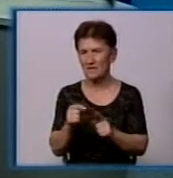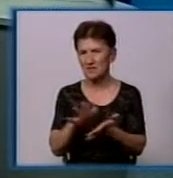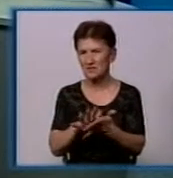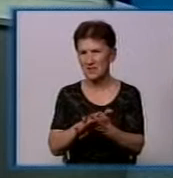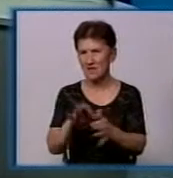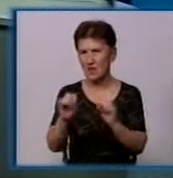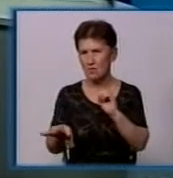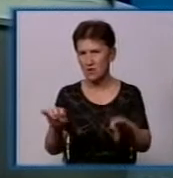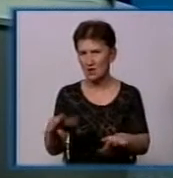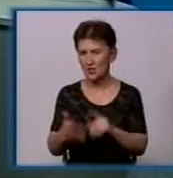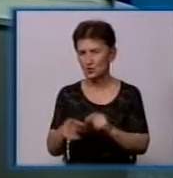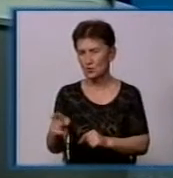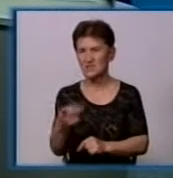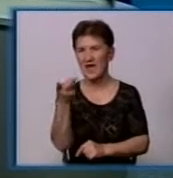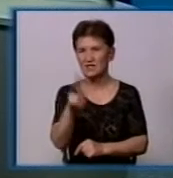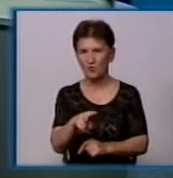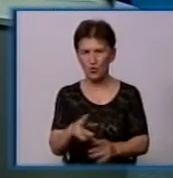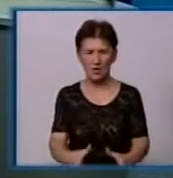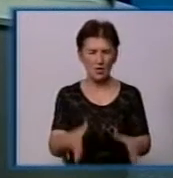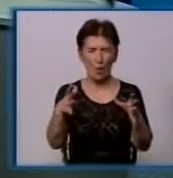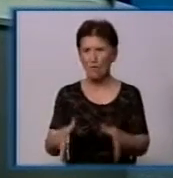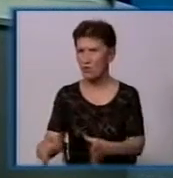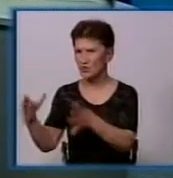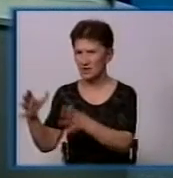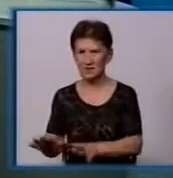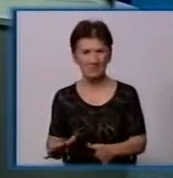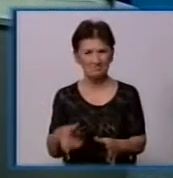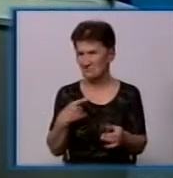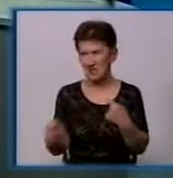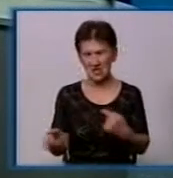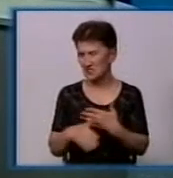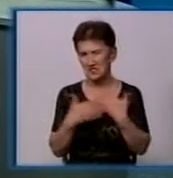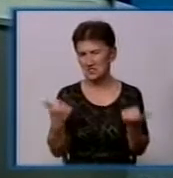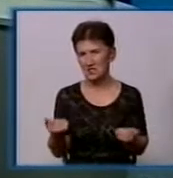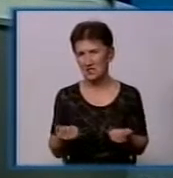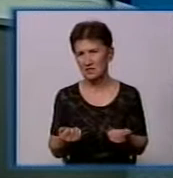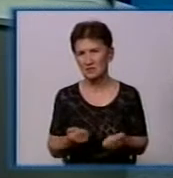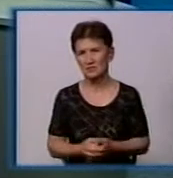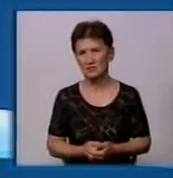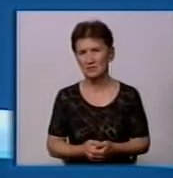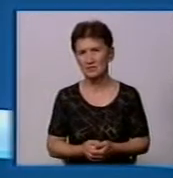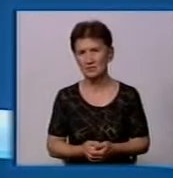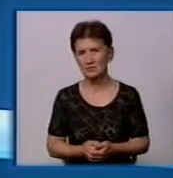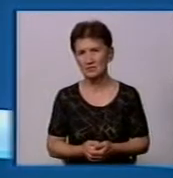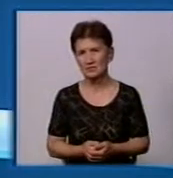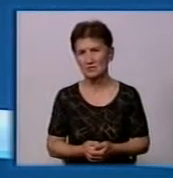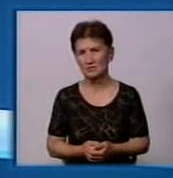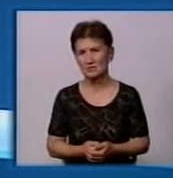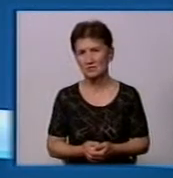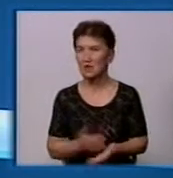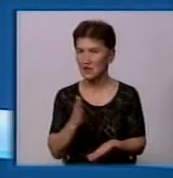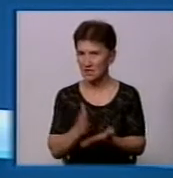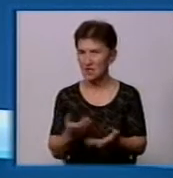це двокомпонентний збір сміття чи звичайний. Ні, немає